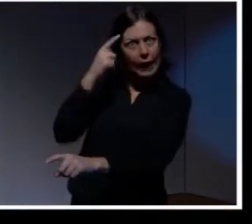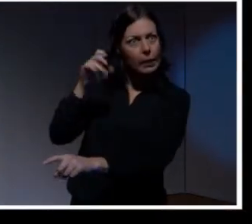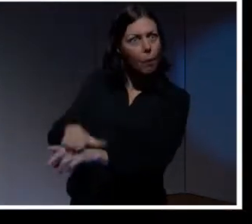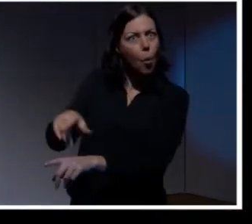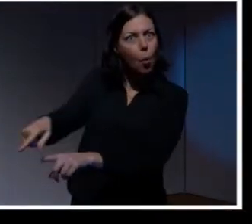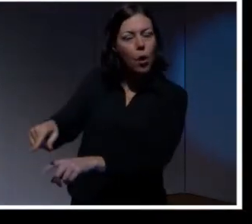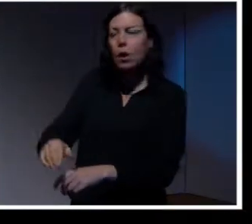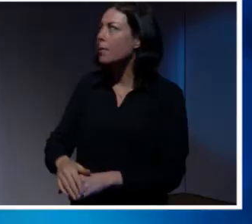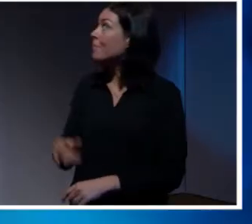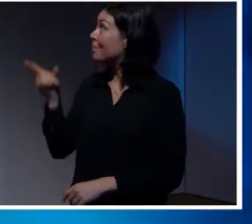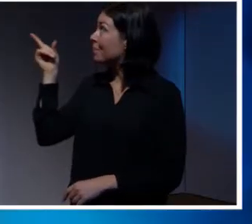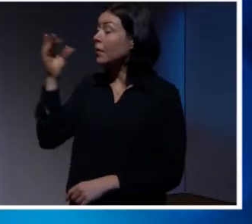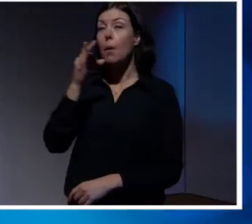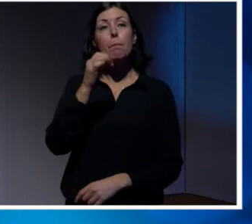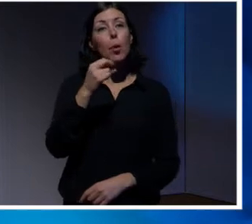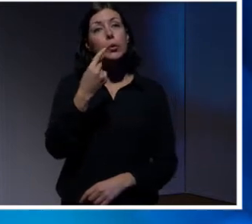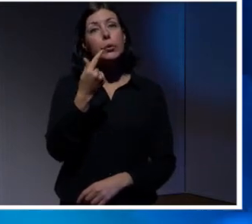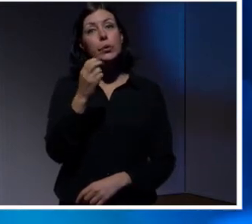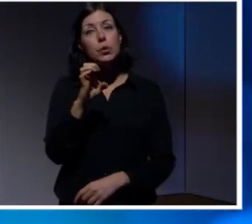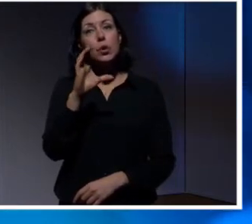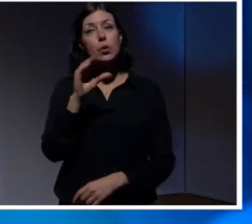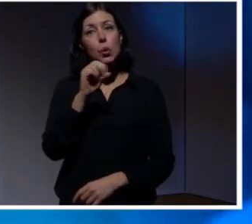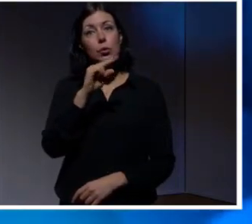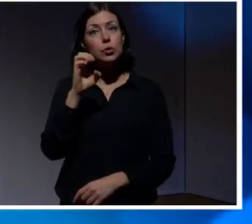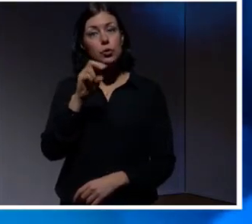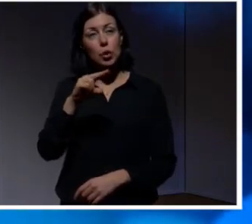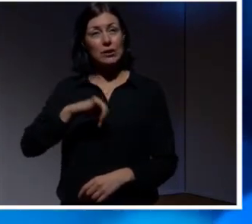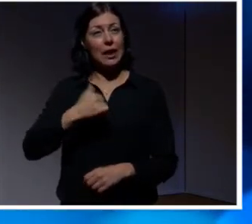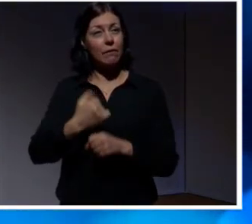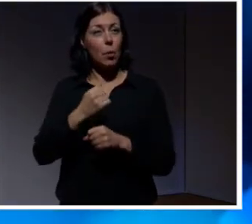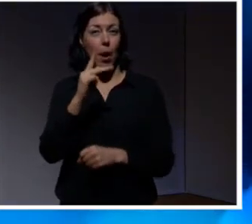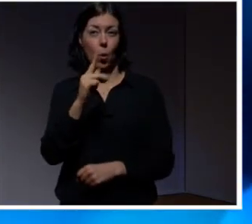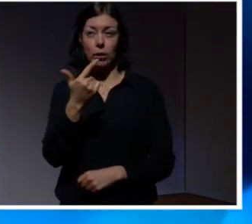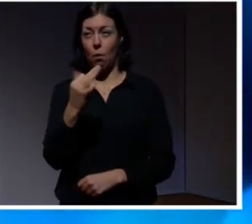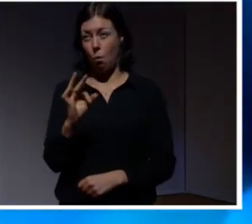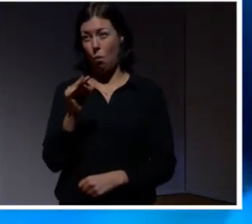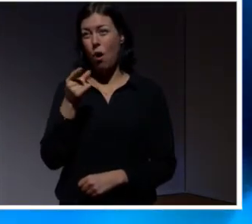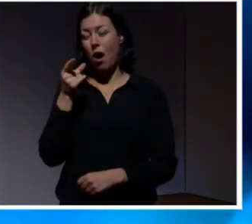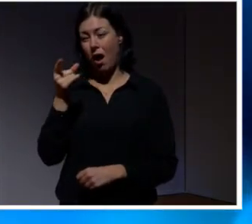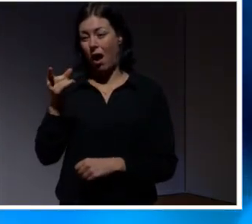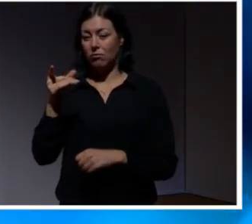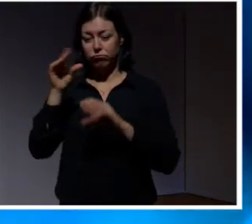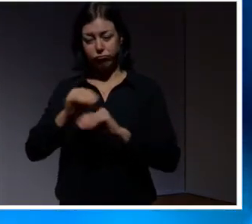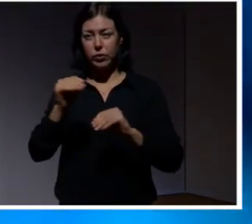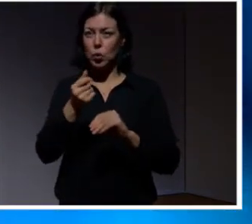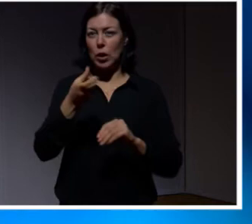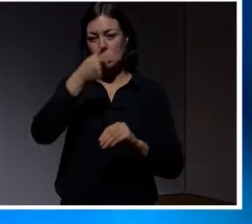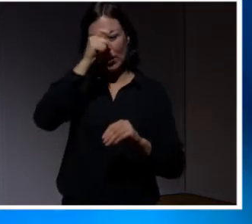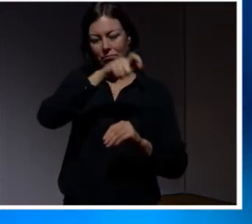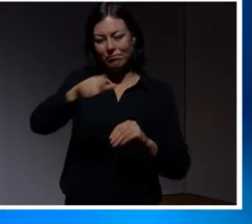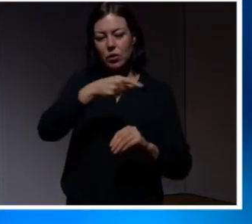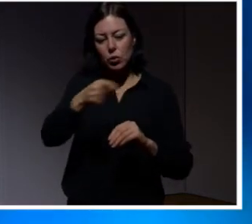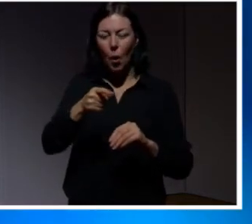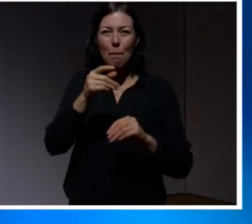Det här är Pontus Jonsson som jobbar på KTH. Han har ett gäng studenter. De hackade robotdamsugare. Och det tog de